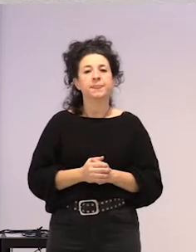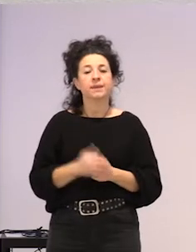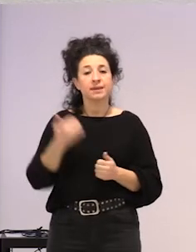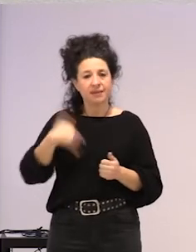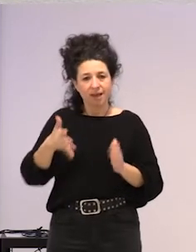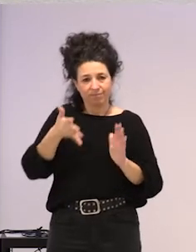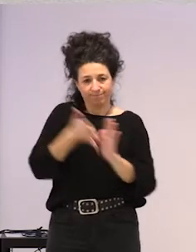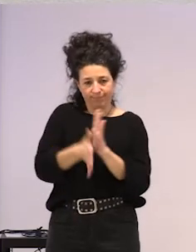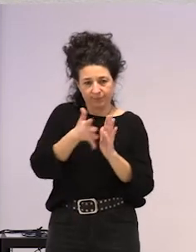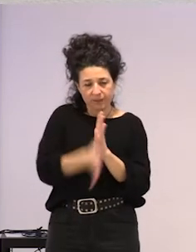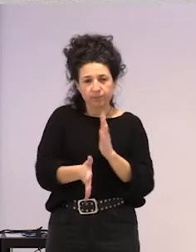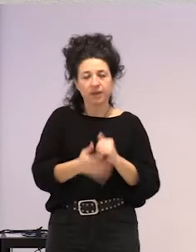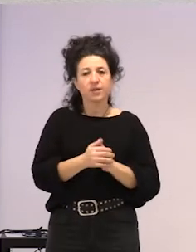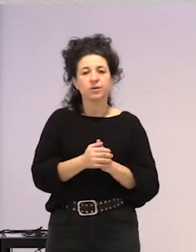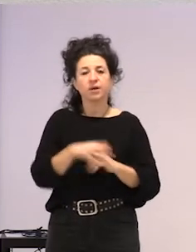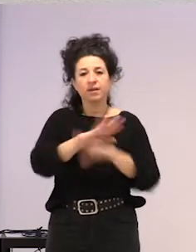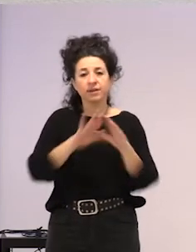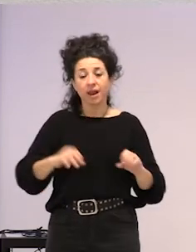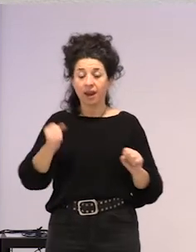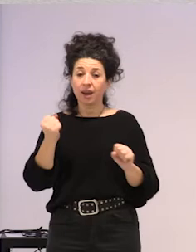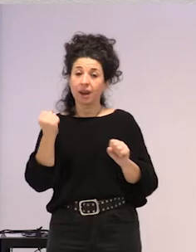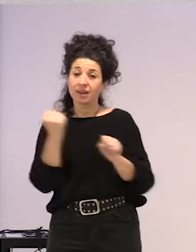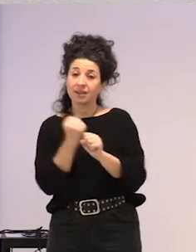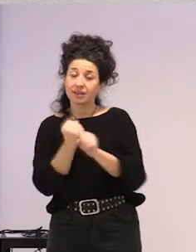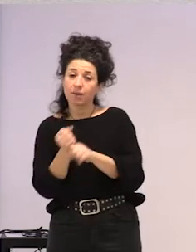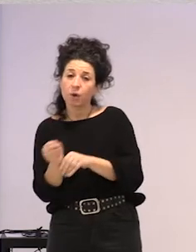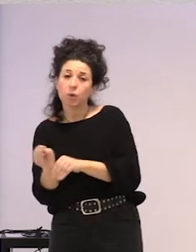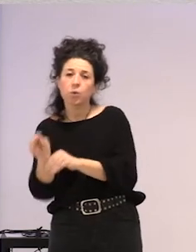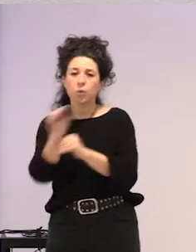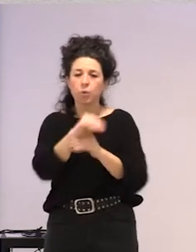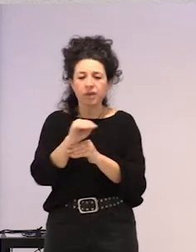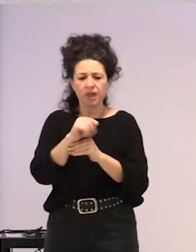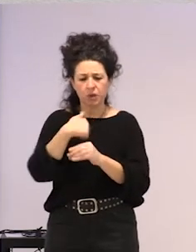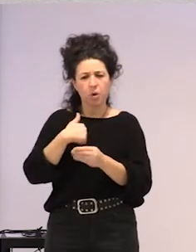lanean ere, zaintzara lanaren inguruan itzegiten dudanean,